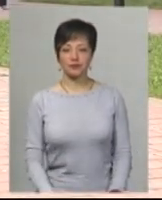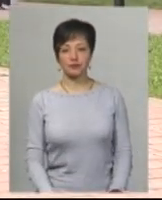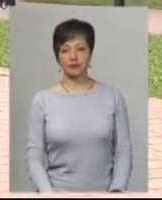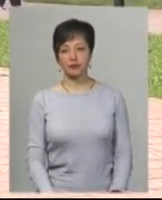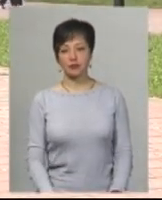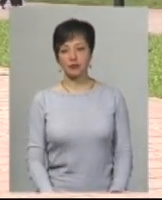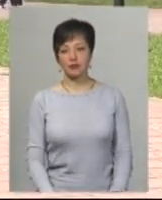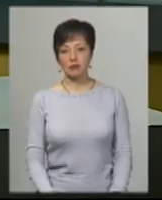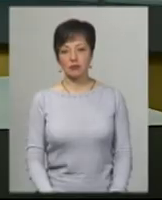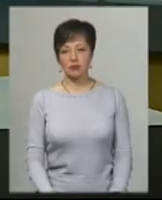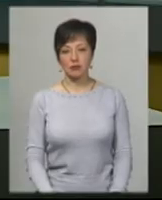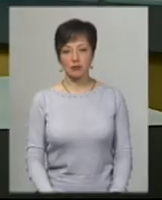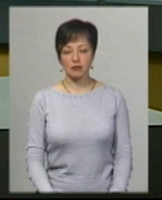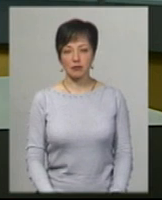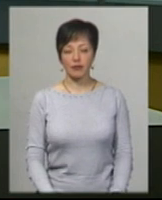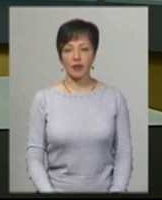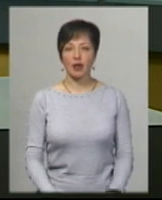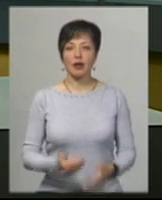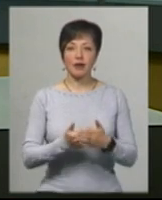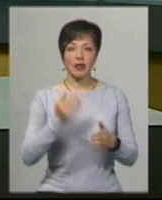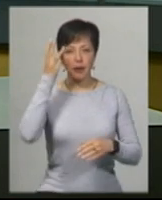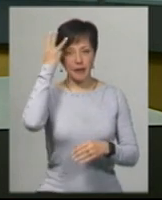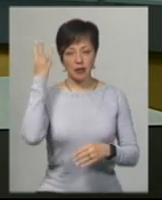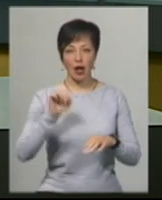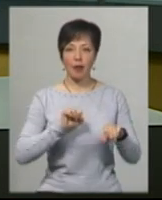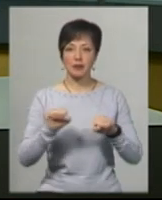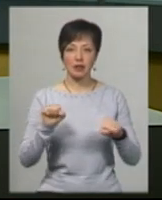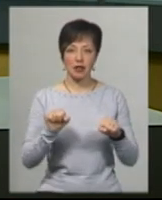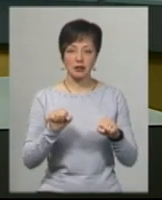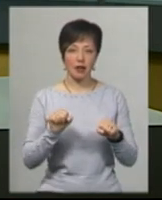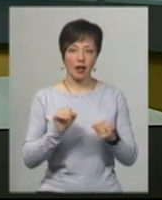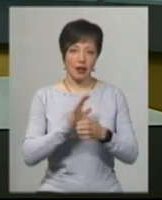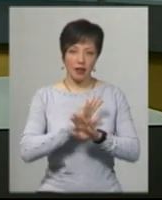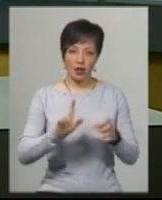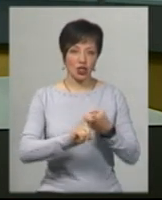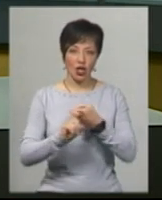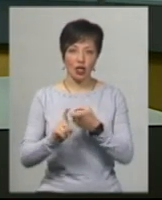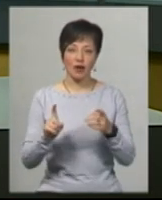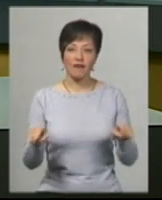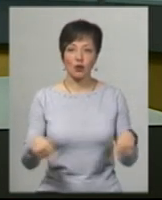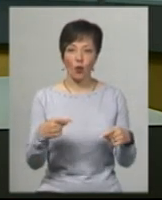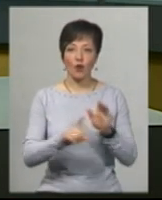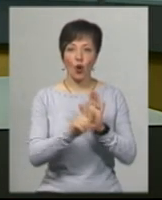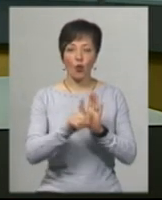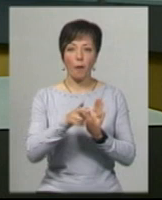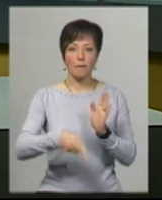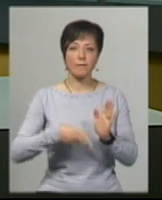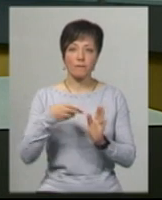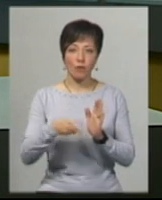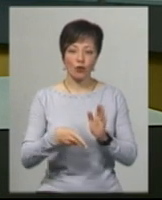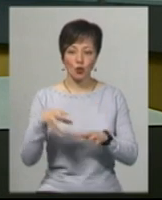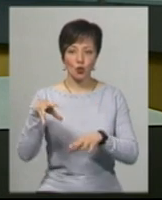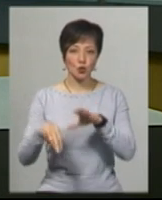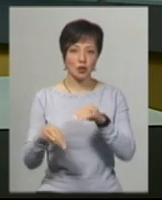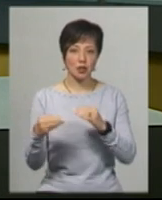Хмельницький. Від Хмельницької адміністрації не залежить відновлення руху потягів, які курсують по сусідній